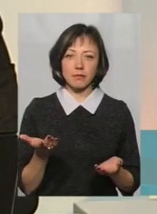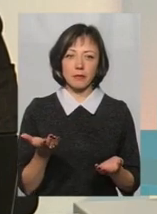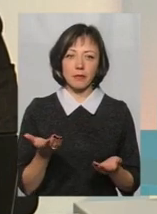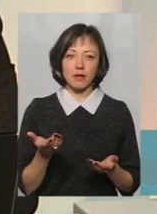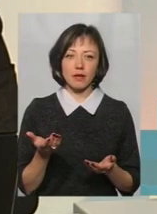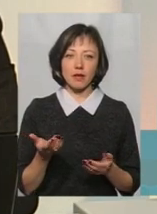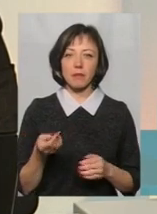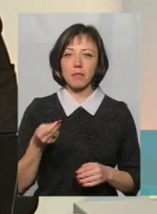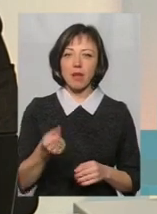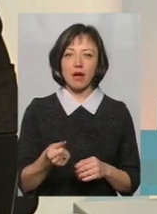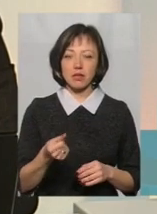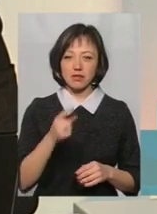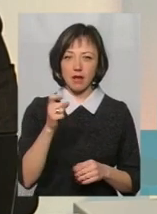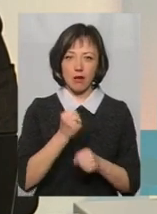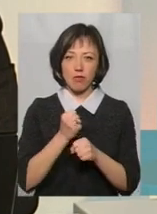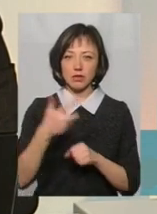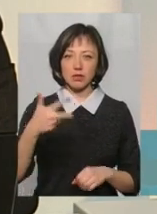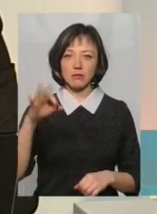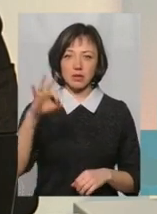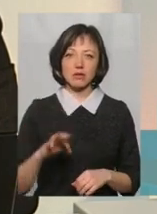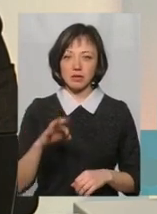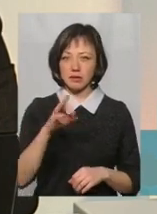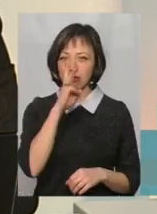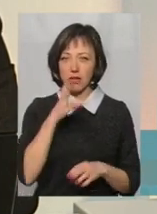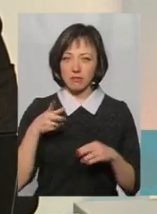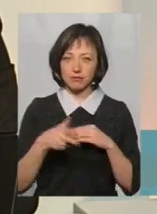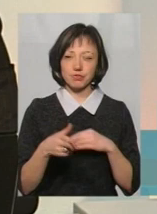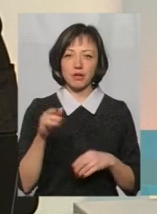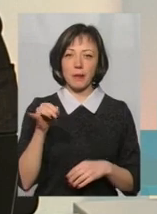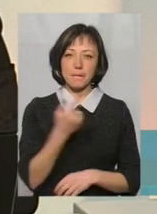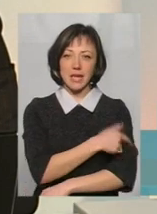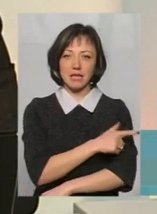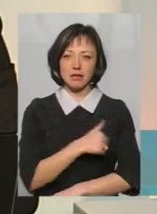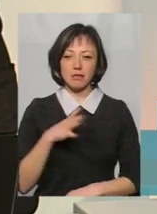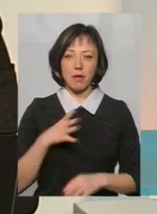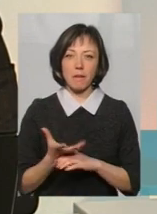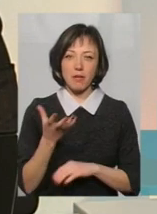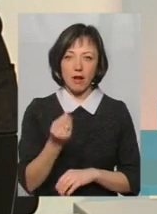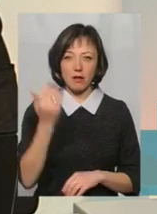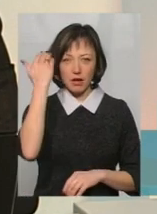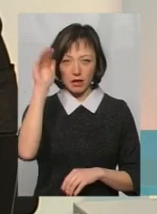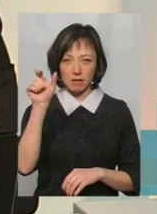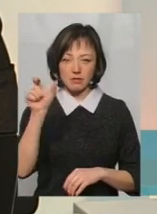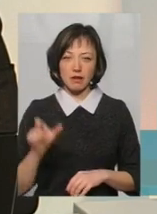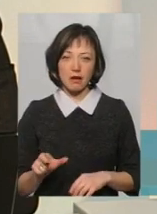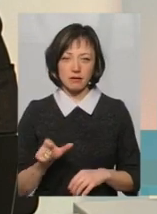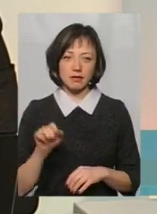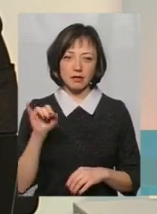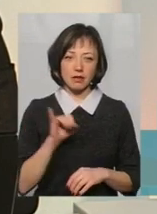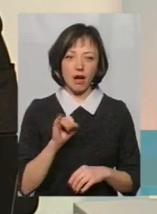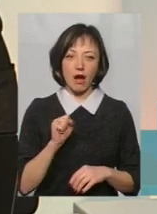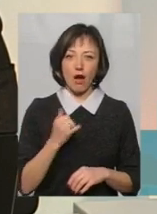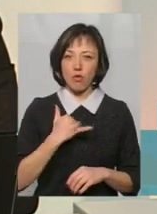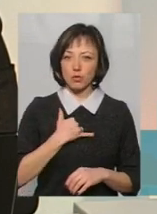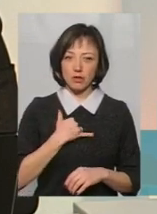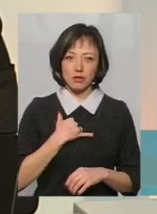платити на 30% зарплата б урізалась, там, медицина була б вже платна, як для іностранців. Ну, а